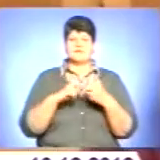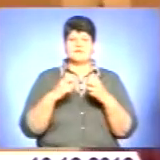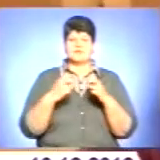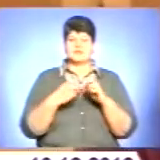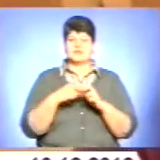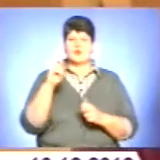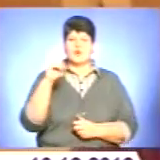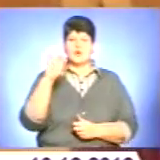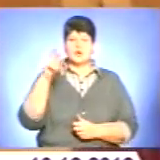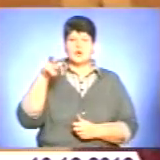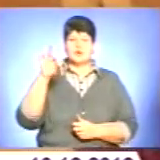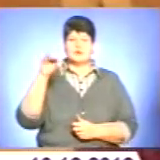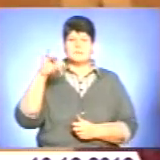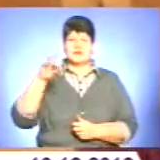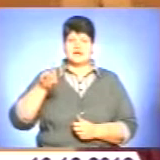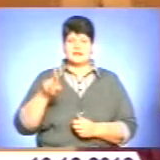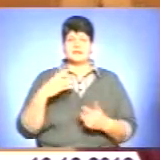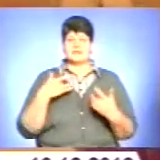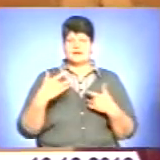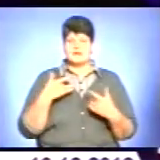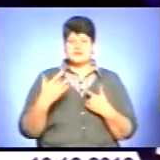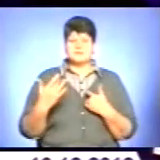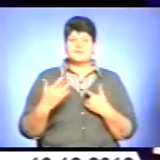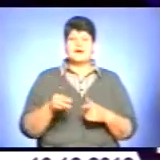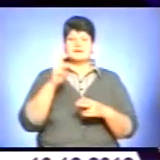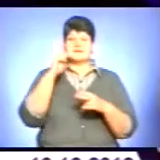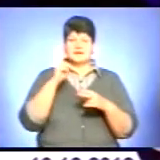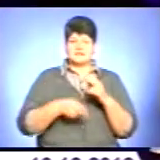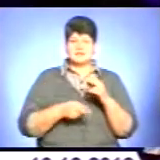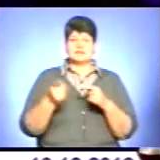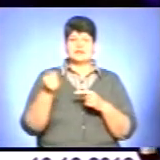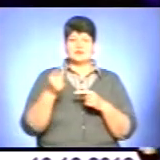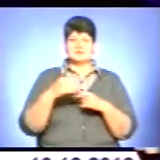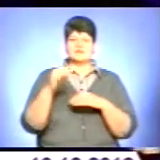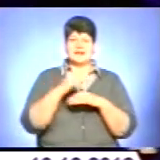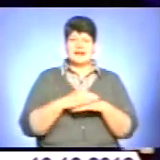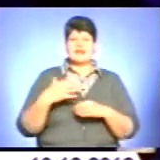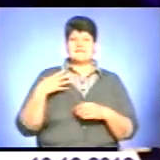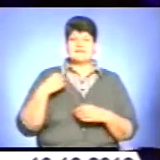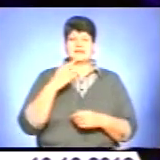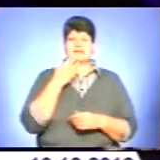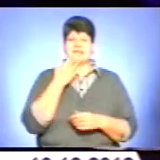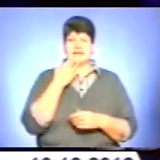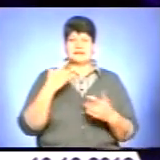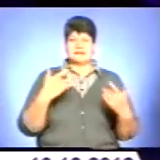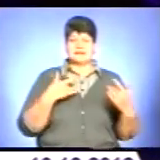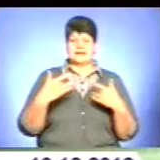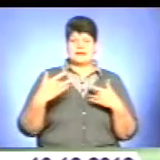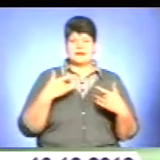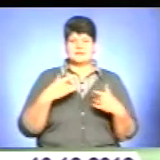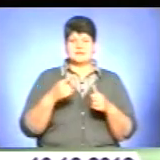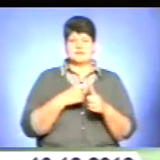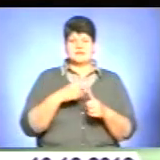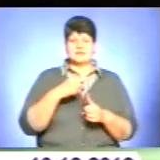обласний український драматичний театр Озаркевича, а завершив Тернопільські вечори Львівський національний академічний театр імені